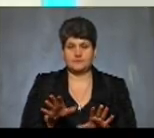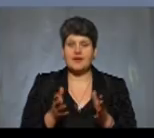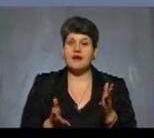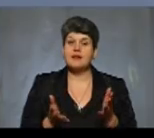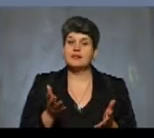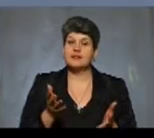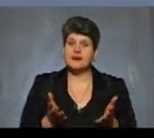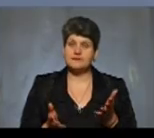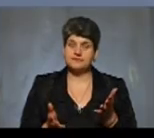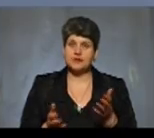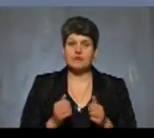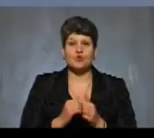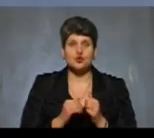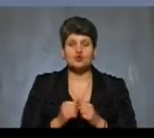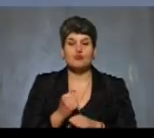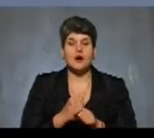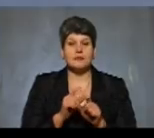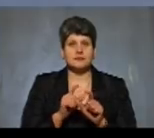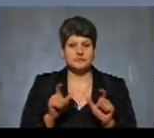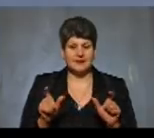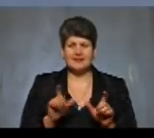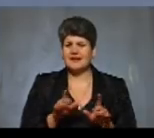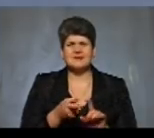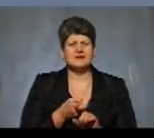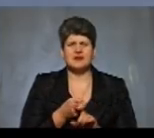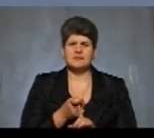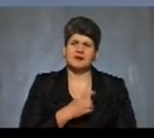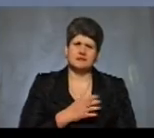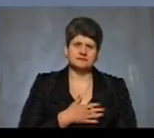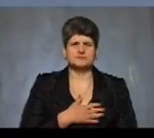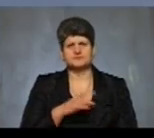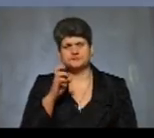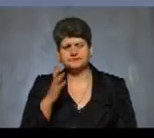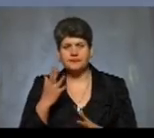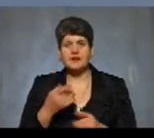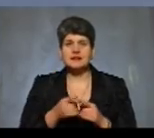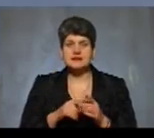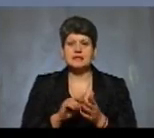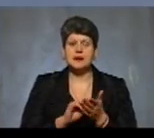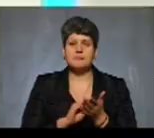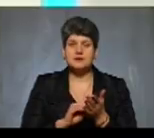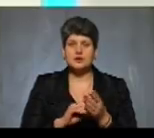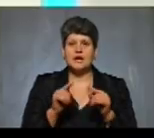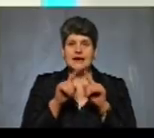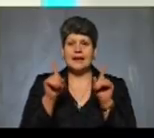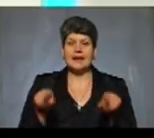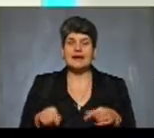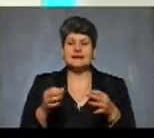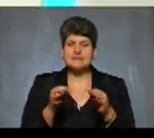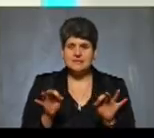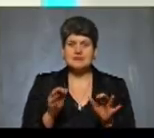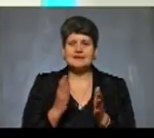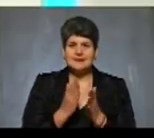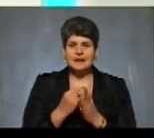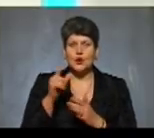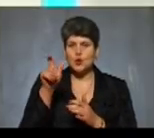Але в кожному аптечному закладі, незалежно від форми власності, і це визначено ліцензійними умовами проваження діяльності, є особа,